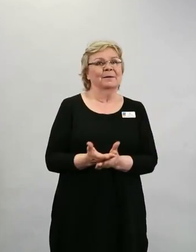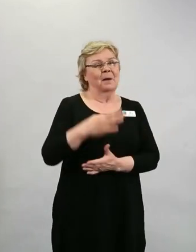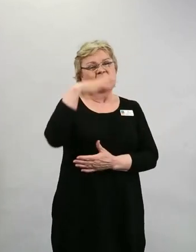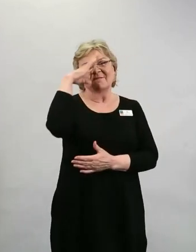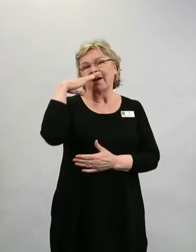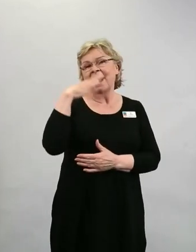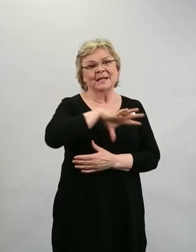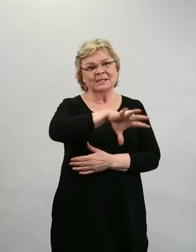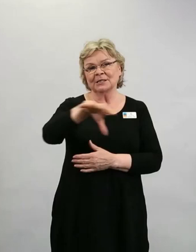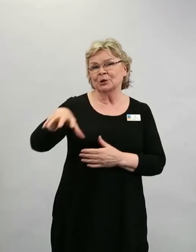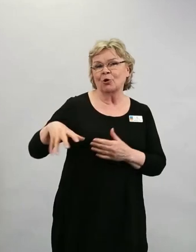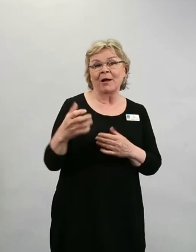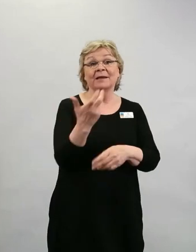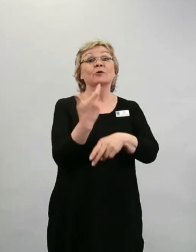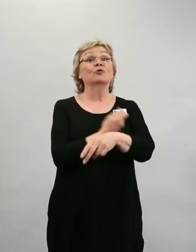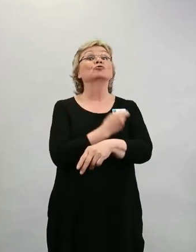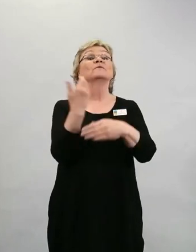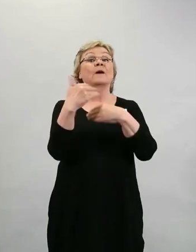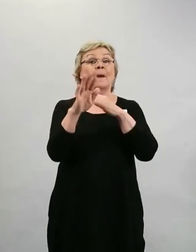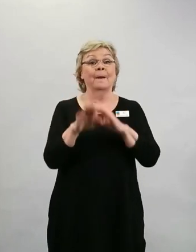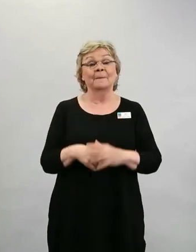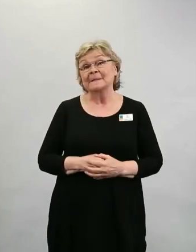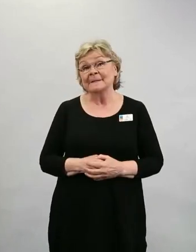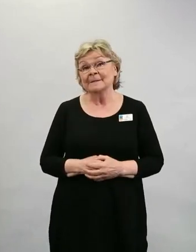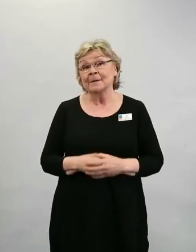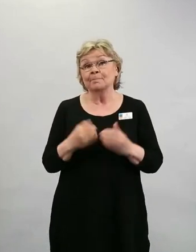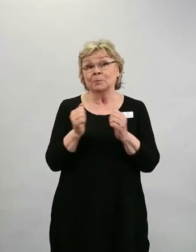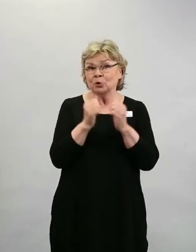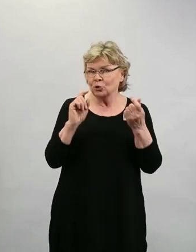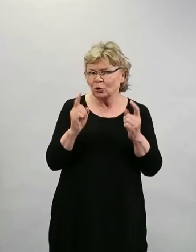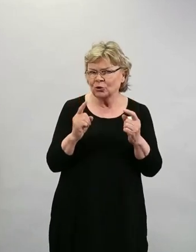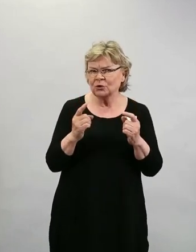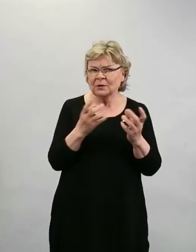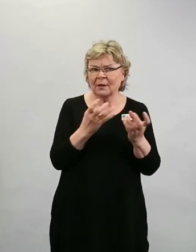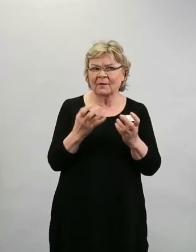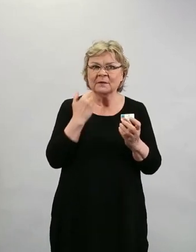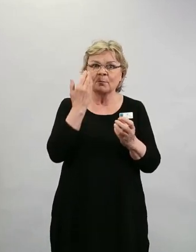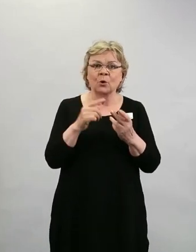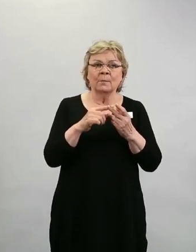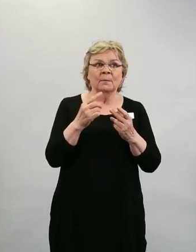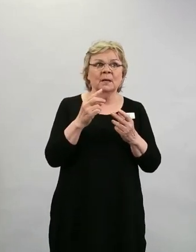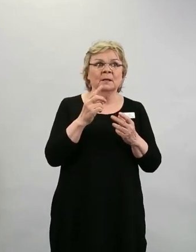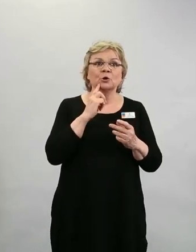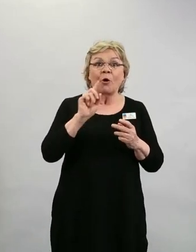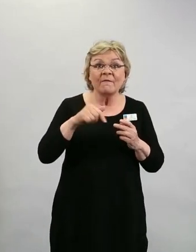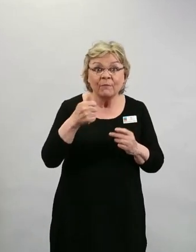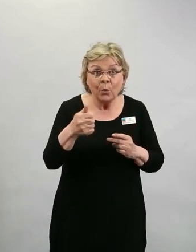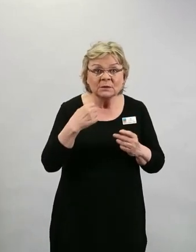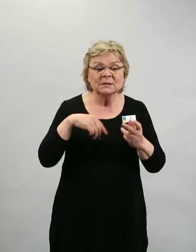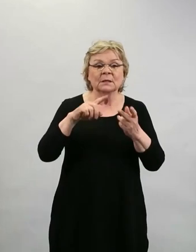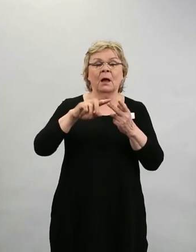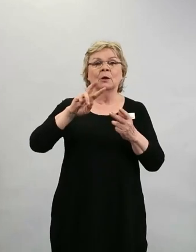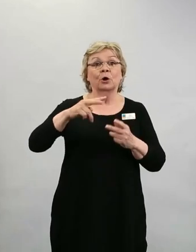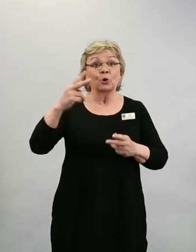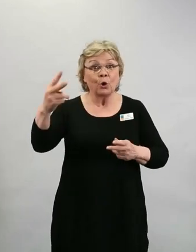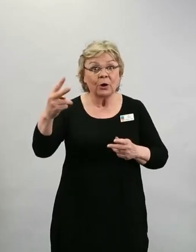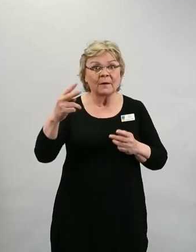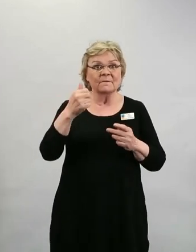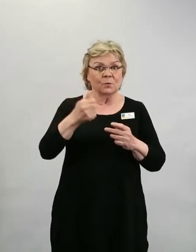sellainen, että tarvitaan vuosittain tai joka toinen vuosi tehosteannoksia, niin kyllähän se tarkoittaa sitä, että meidän